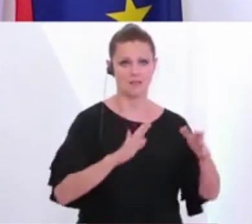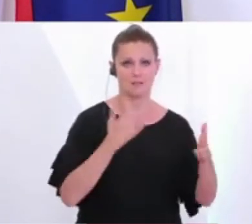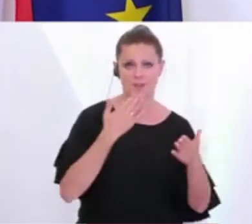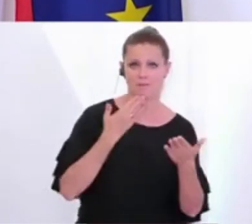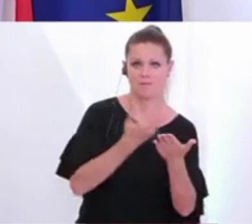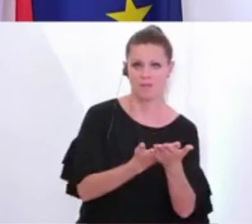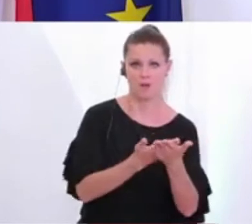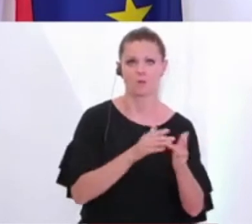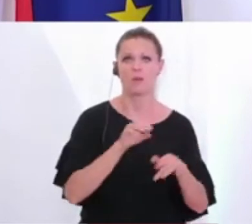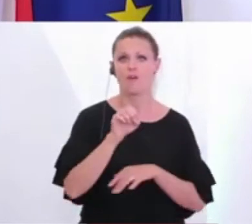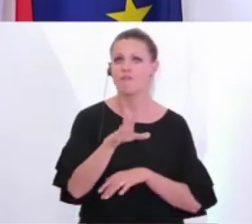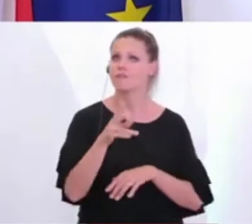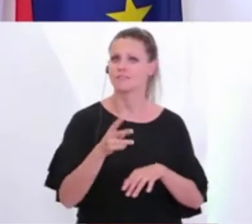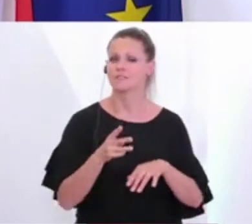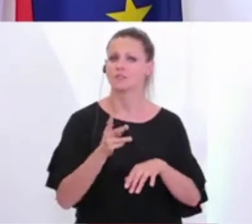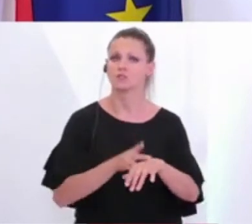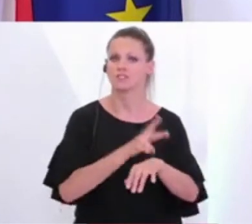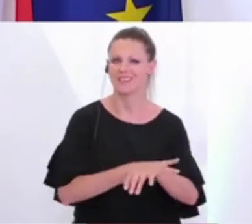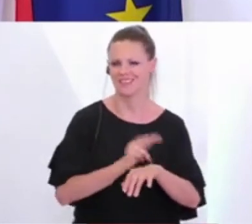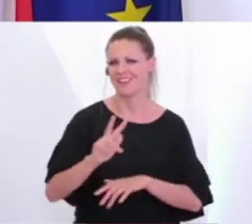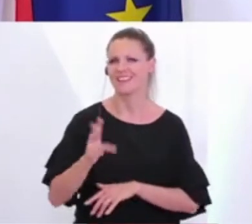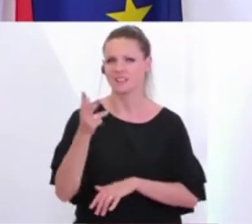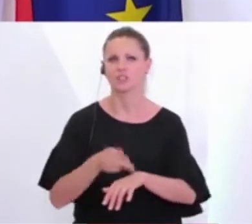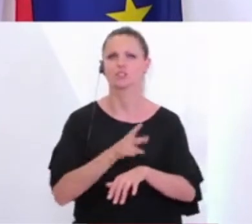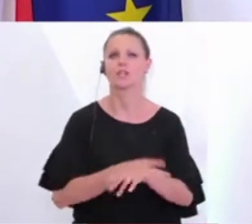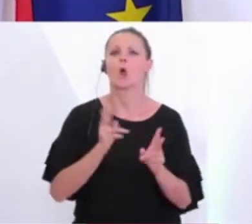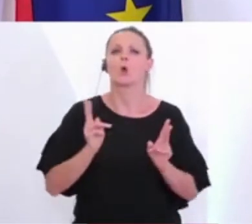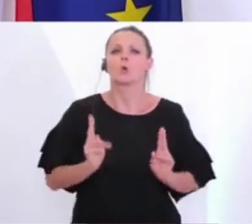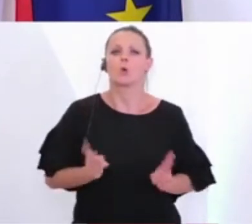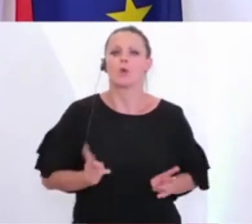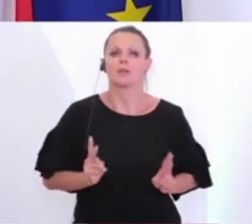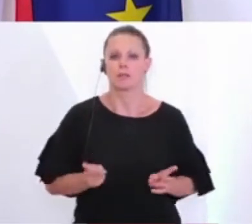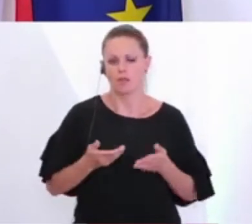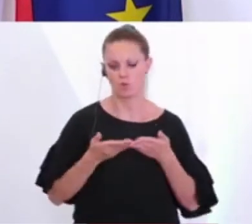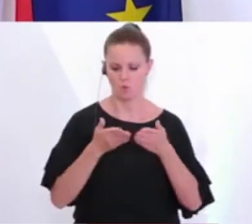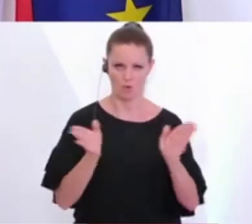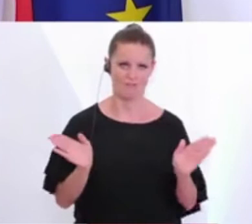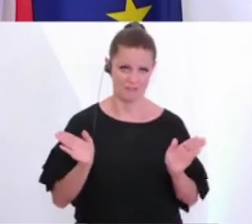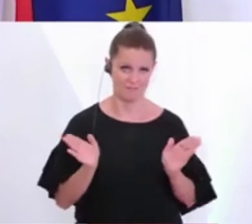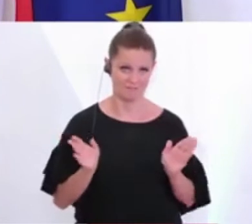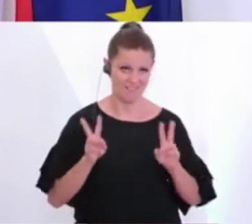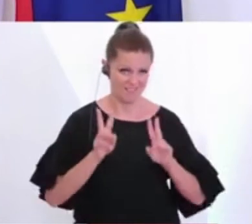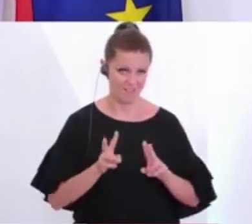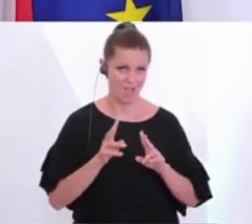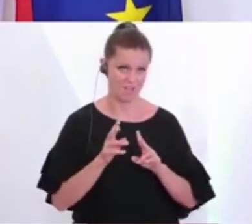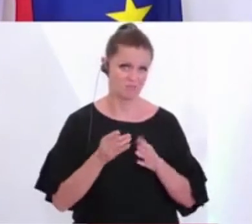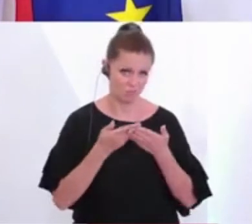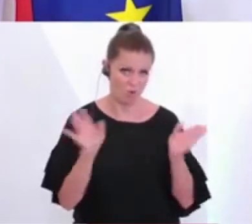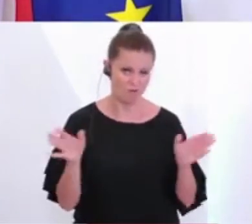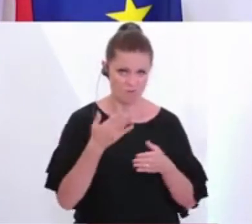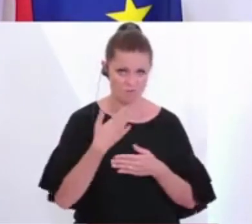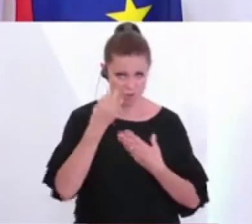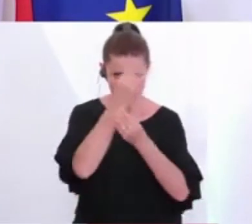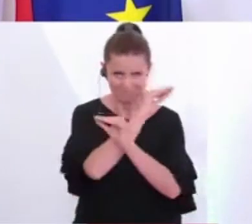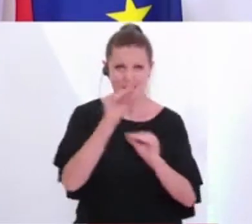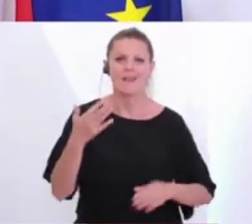dass man 15 Drittstaaten gegenüber öffnen könnte. Das ist ganz offen eine Empfehlung und für uns ist